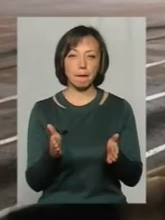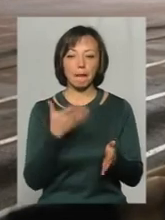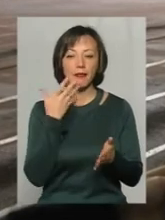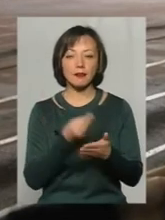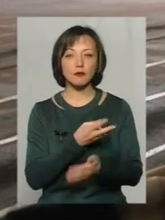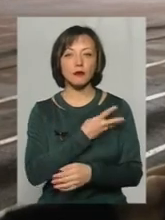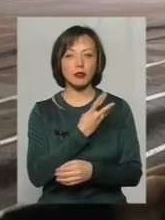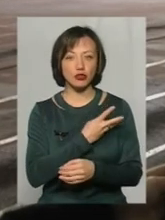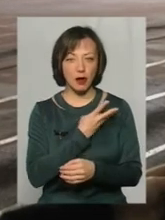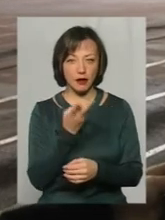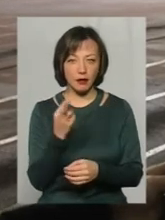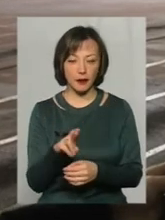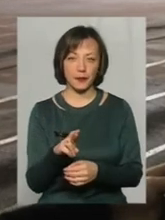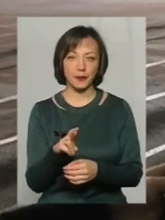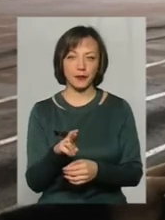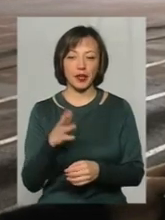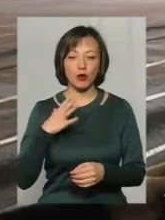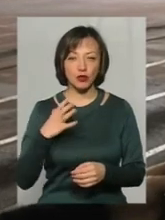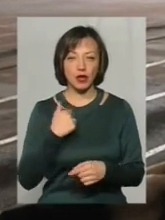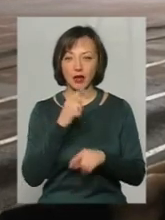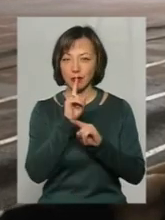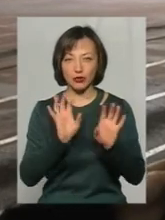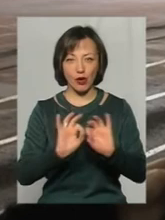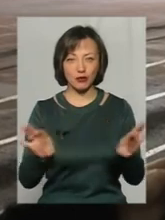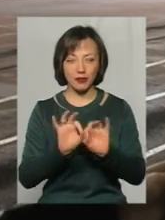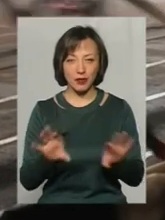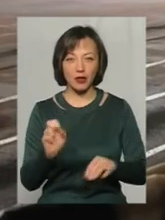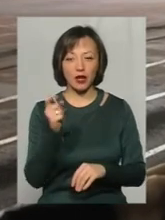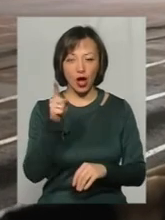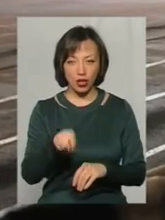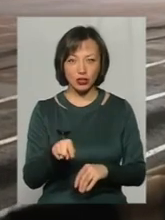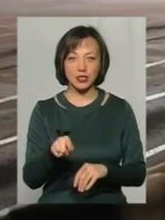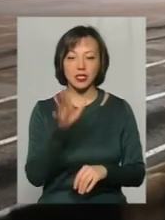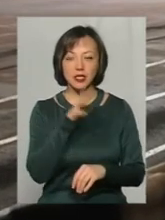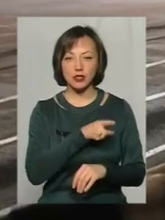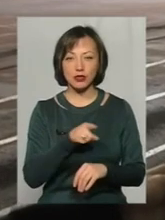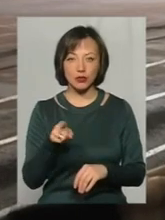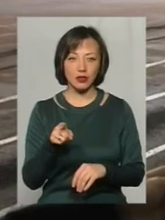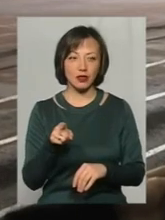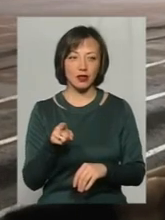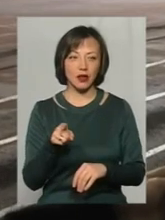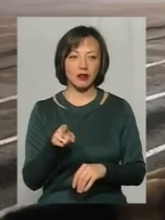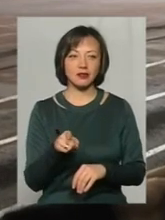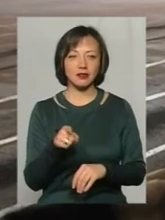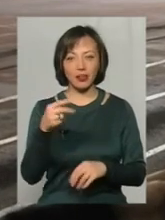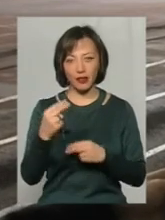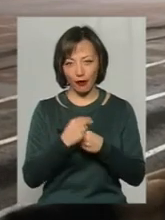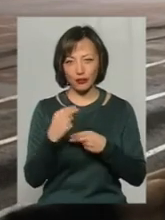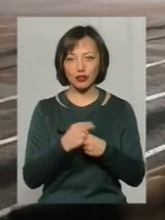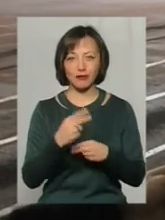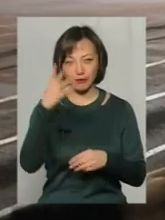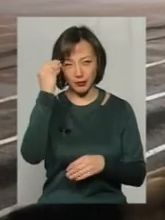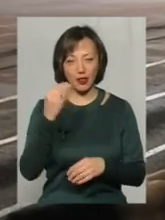Свої бажання, очікування я не буду розповідати, адже той сезон навчив мене не очікувати чогось, а